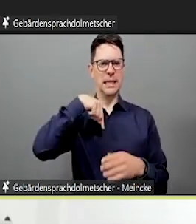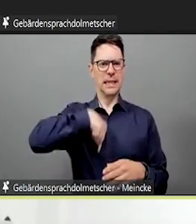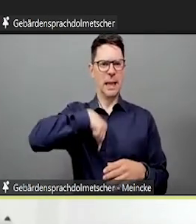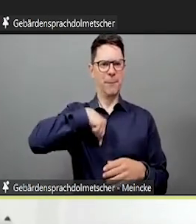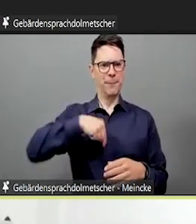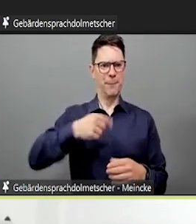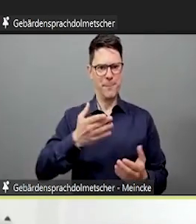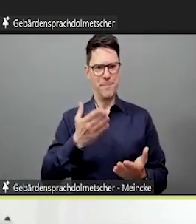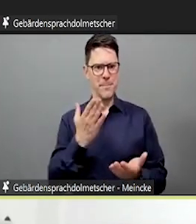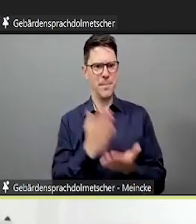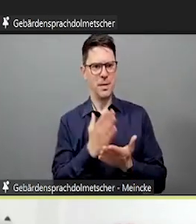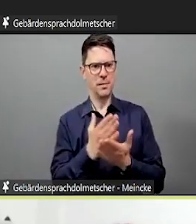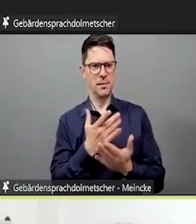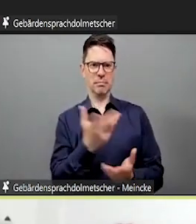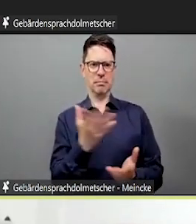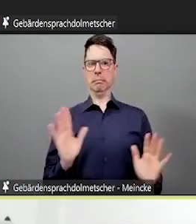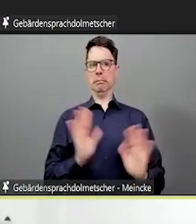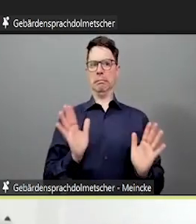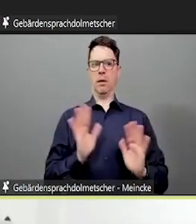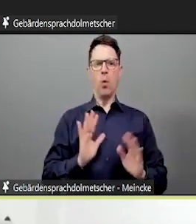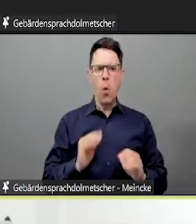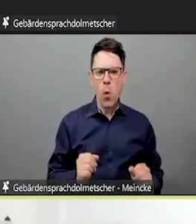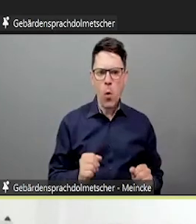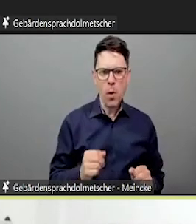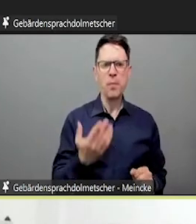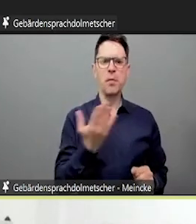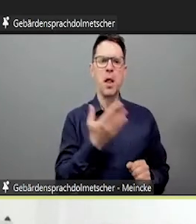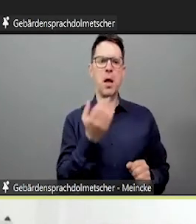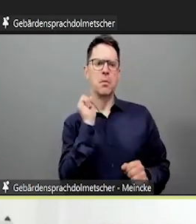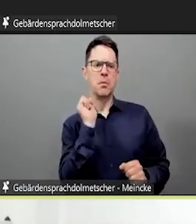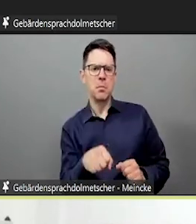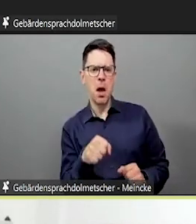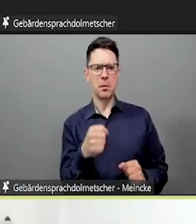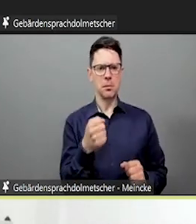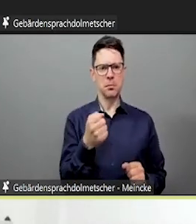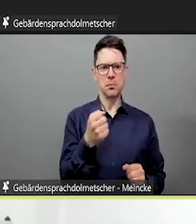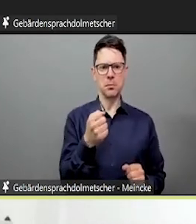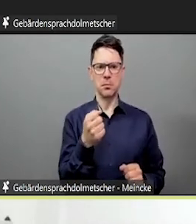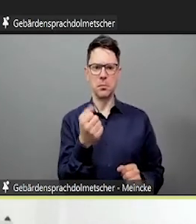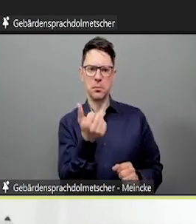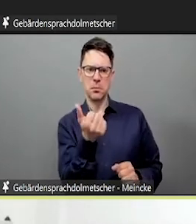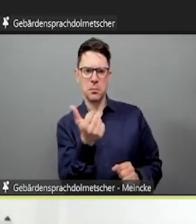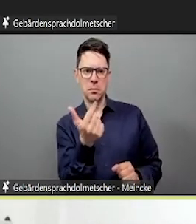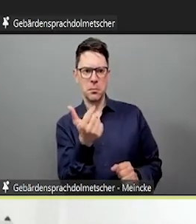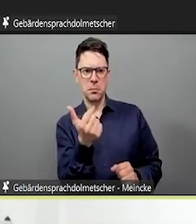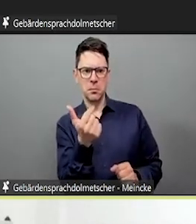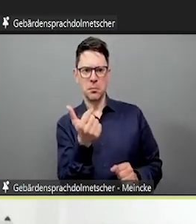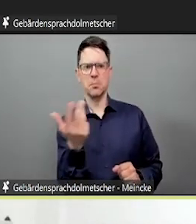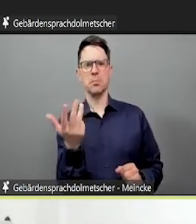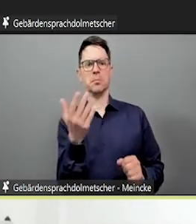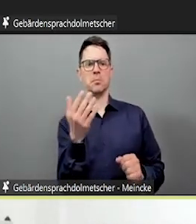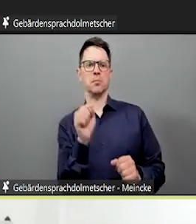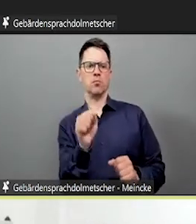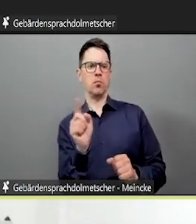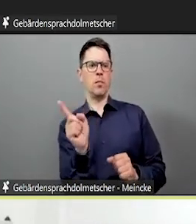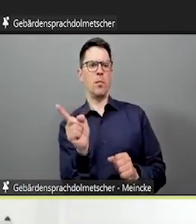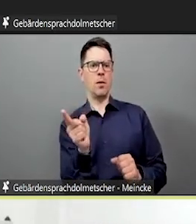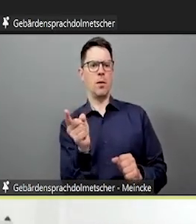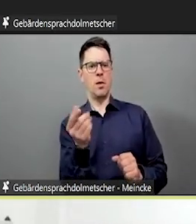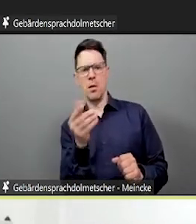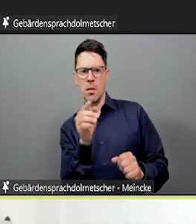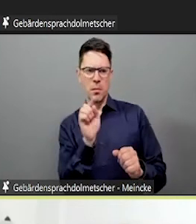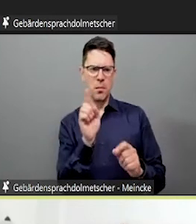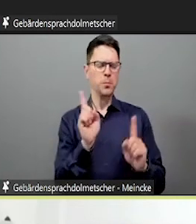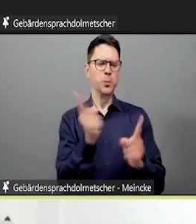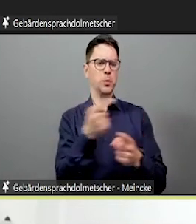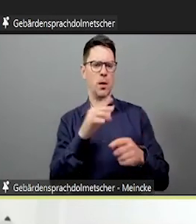Habe ich zum Beispiel eine Kochbuch-App vorne drauf oder so, oder Urlaubsfotos von einem bestimmten Urlaubsziel als Hintergrund, also das Meer